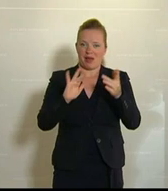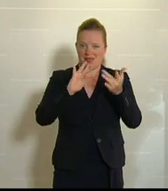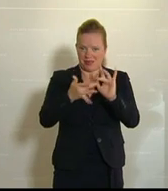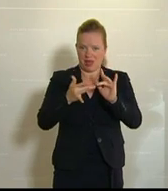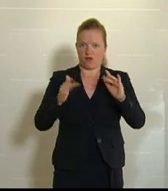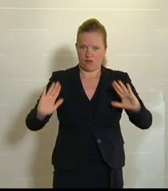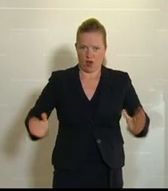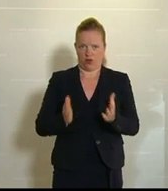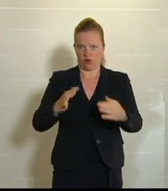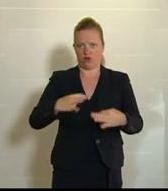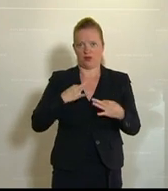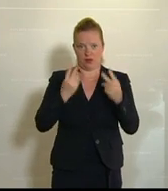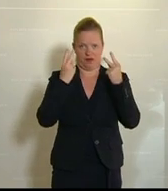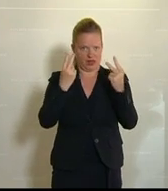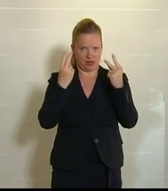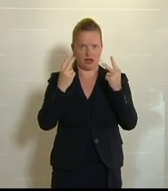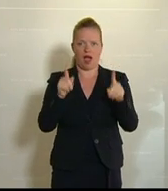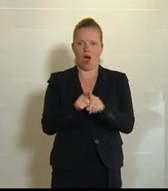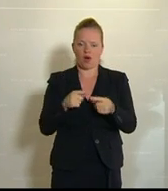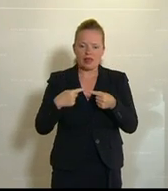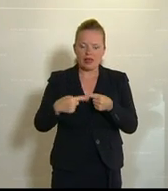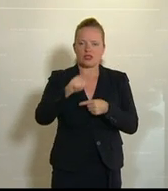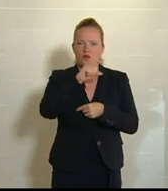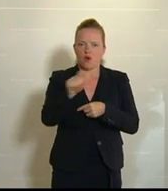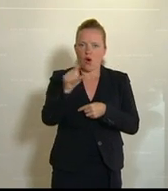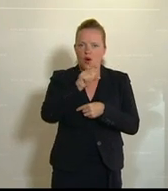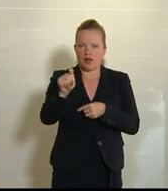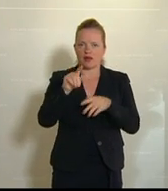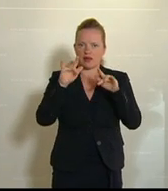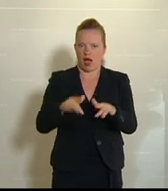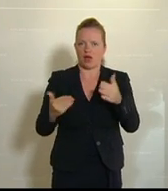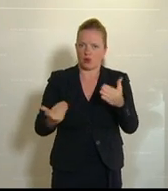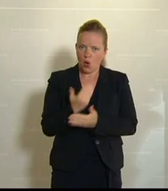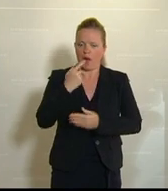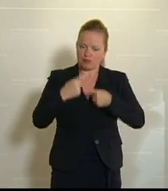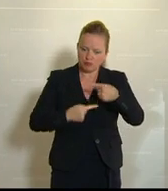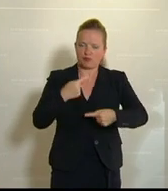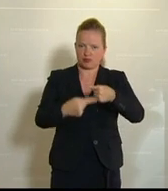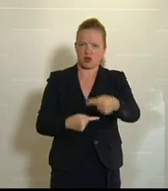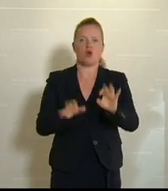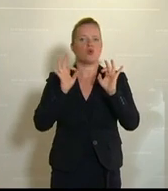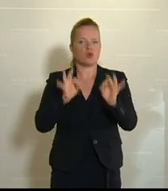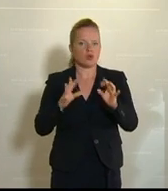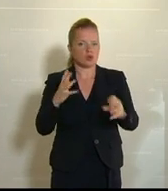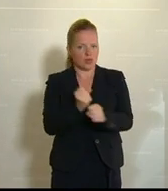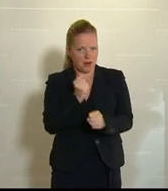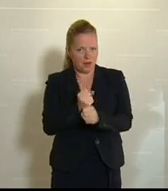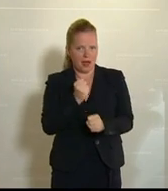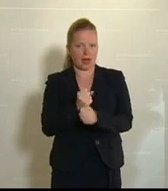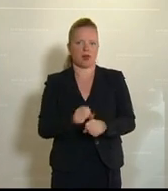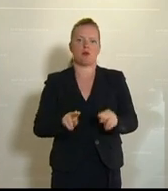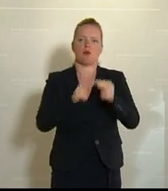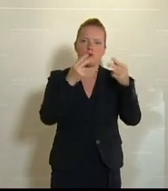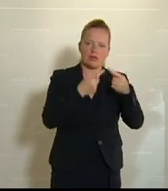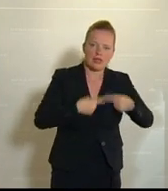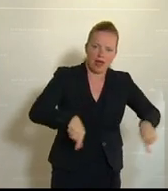besonderer Bedeutung. Auch da werden wir in den nächsten Wochen einiges neu auf den Weg bringen, in guter Zusammenarbeit dann natürlich auch mit den